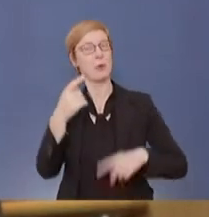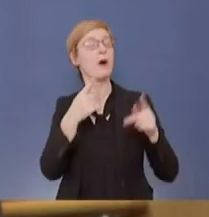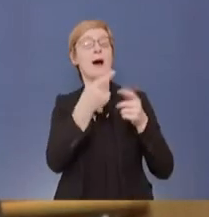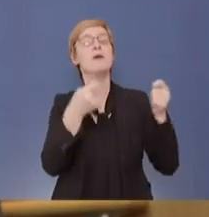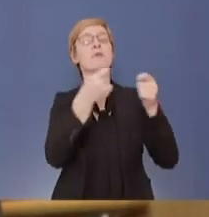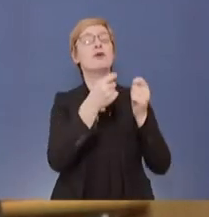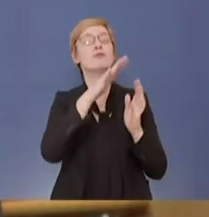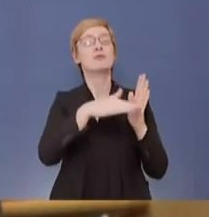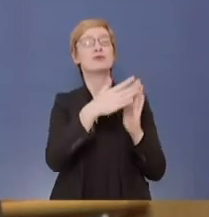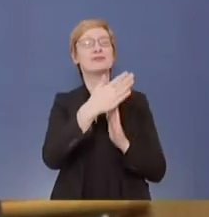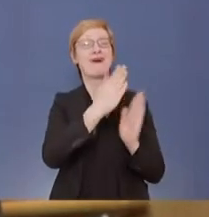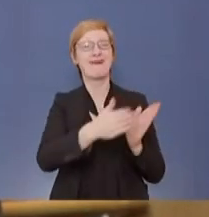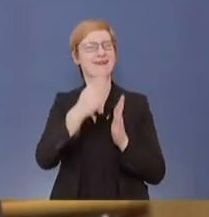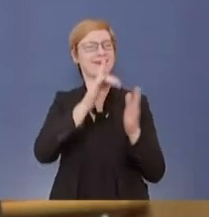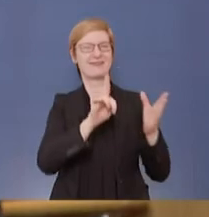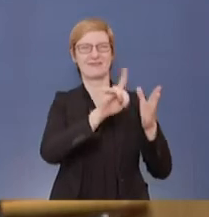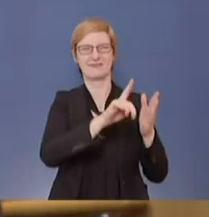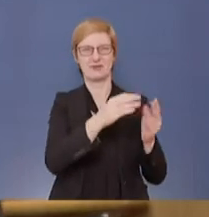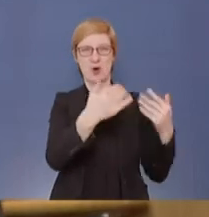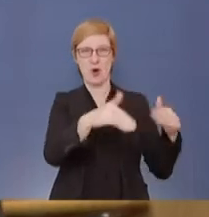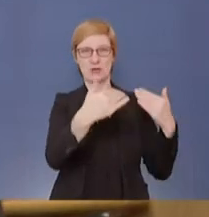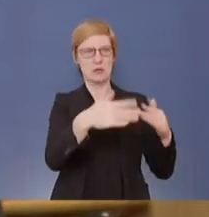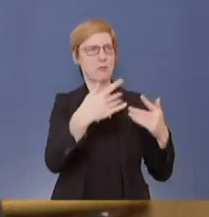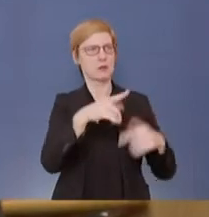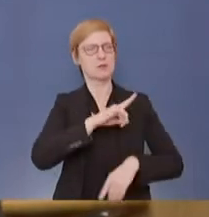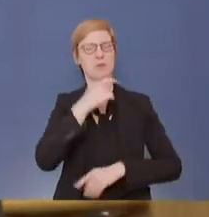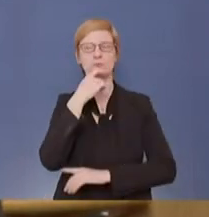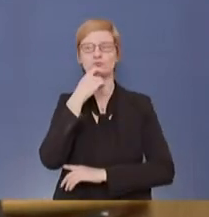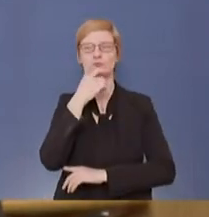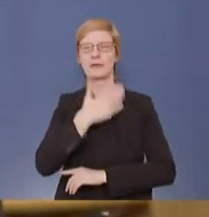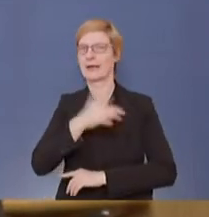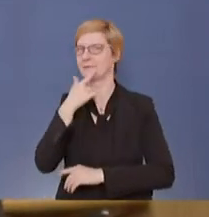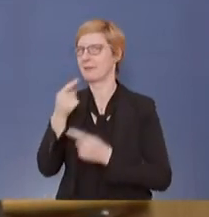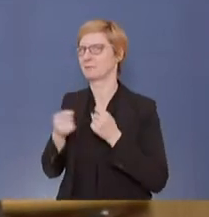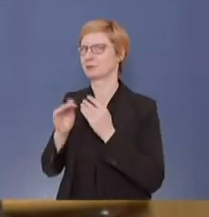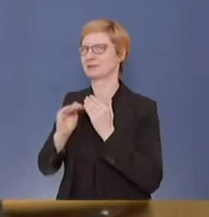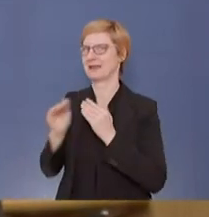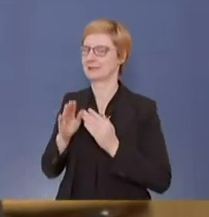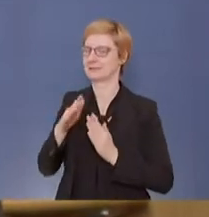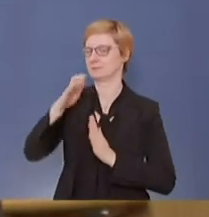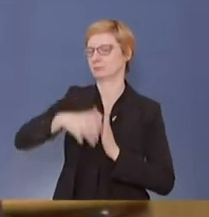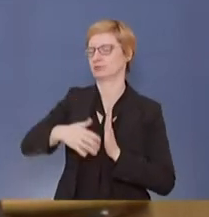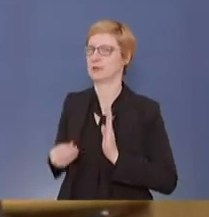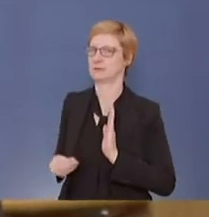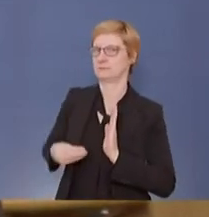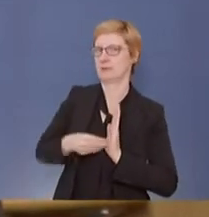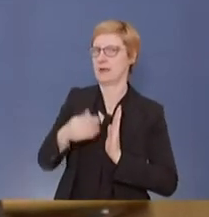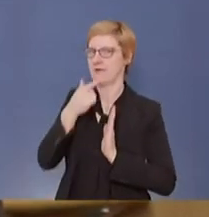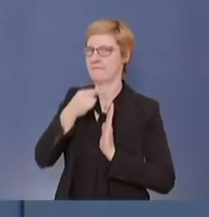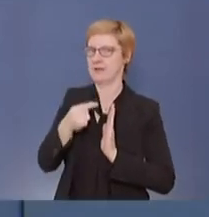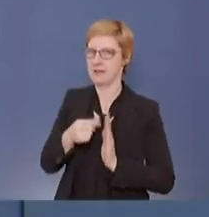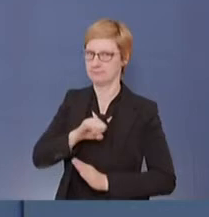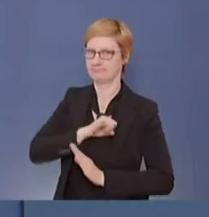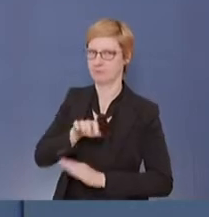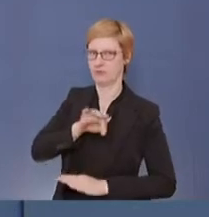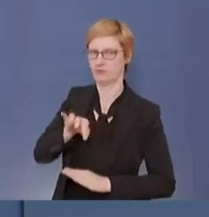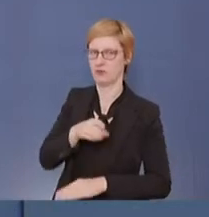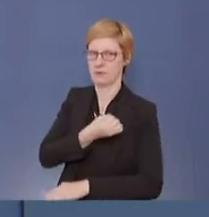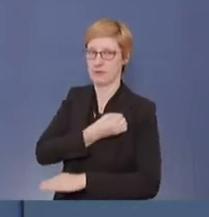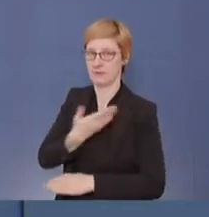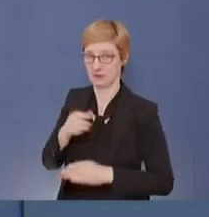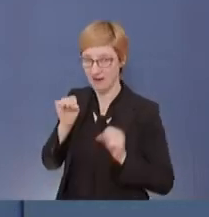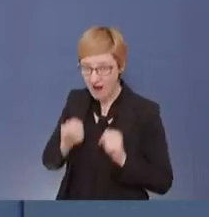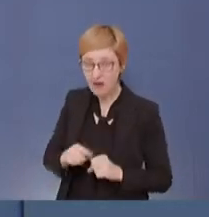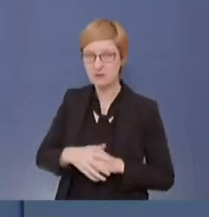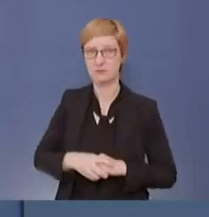-Verordnung befunden haben, können die diese Ausnahmen selbst machen? Oder braucht es da ein Okay des Bundes für Ausnahmen für Geimpfte? Rechtlich kann ich das nicht bewerten.